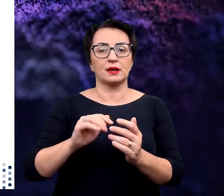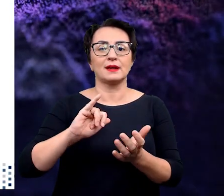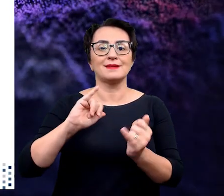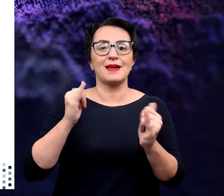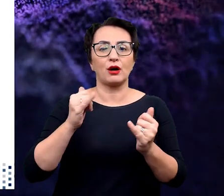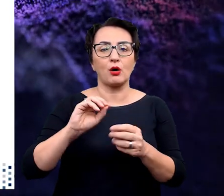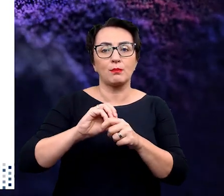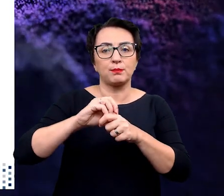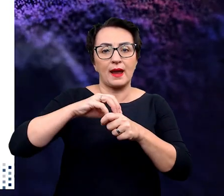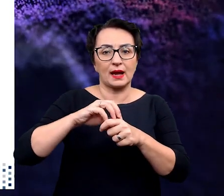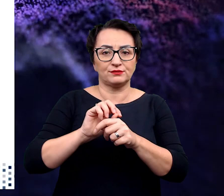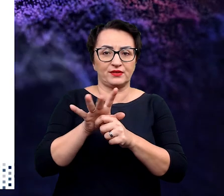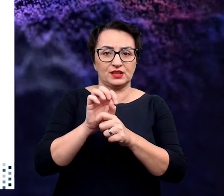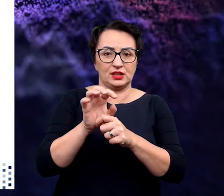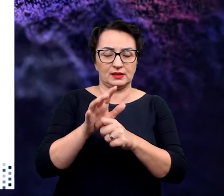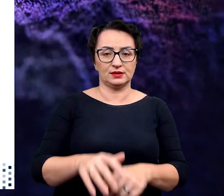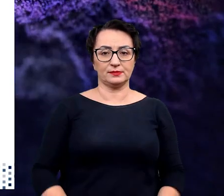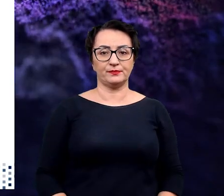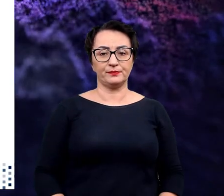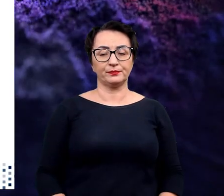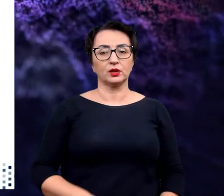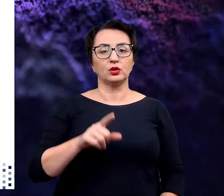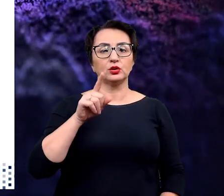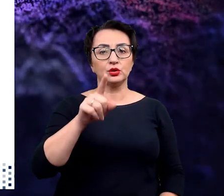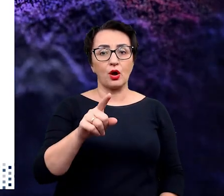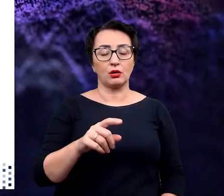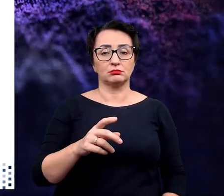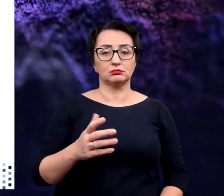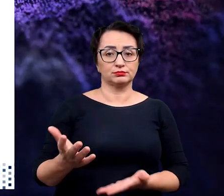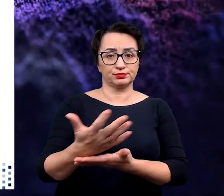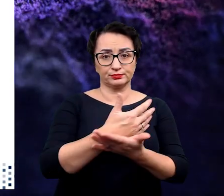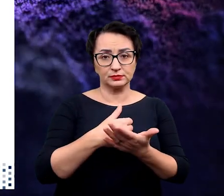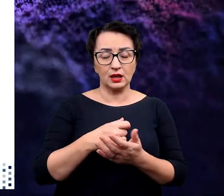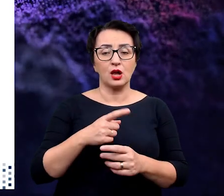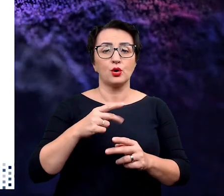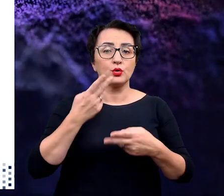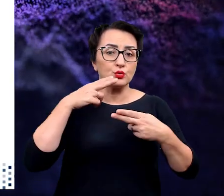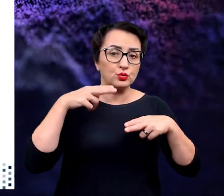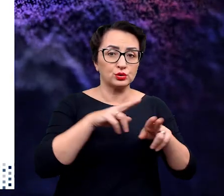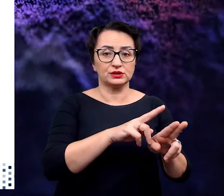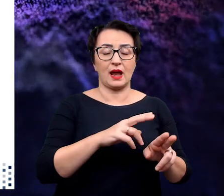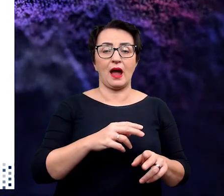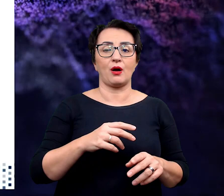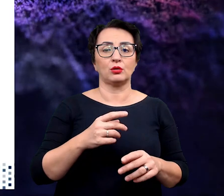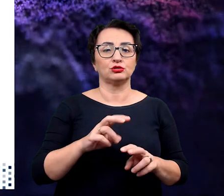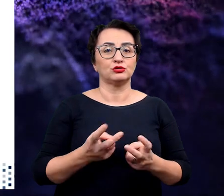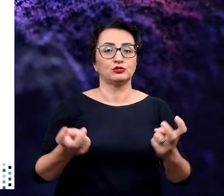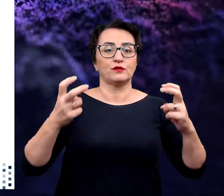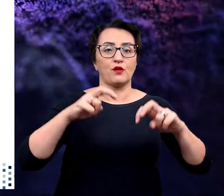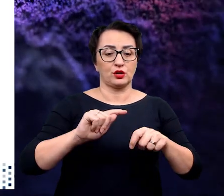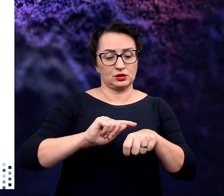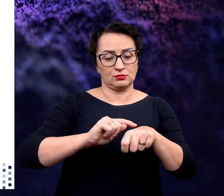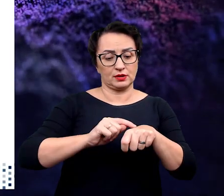zewnątrz komórki w postaci pęcherzyków wydzielniczych. I te kompleksy eskorta biorą właśnie udział w tworzeniu tych